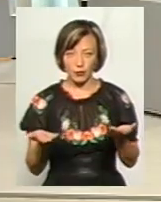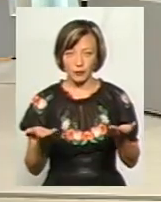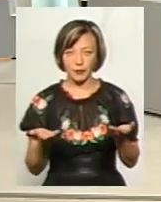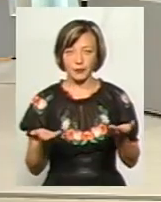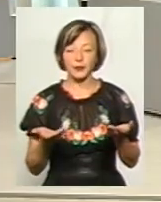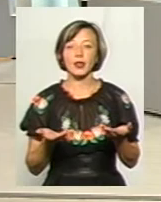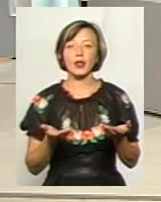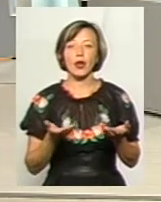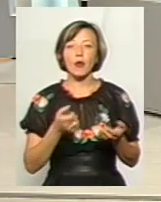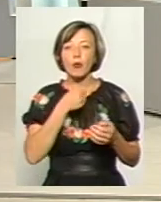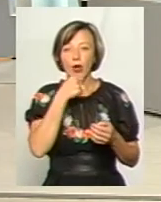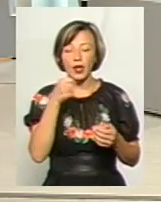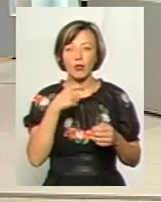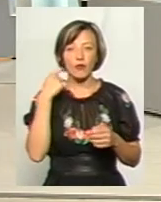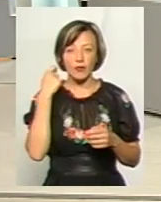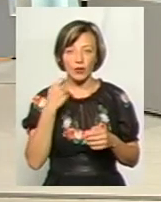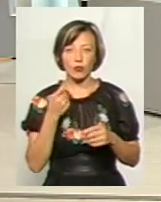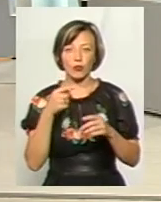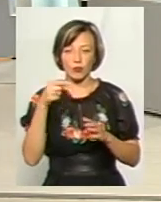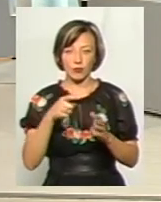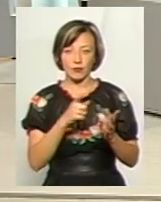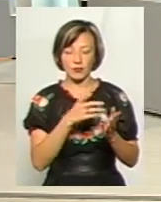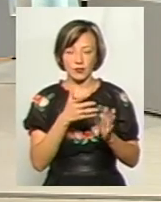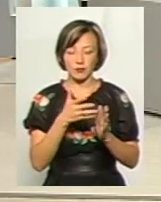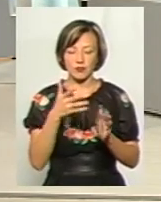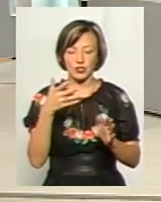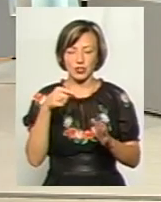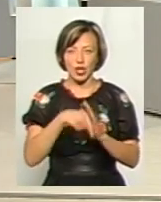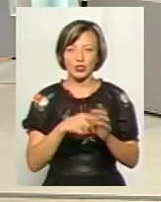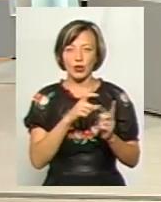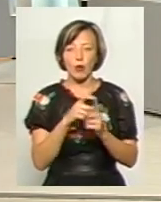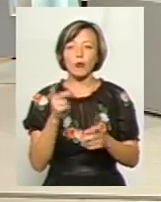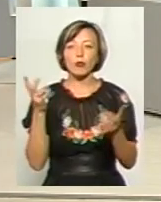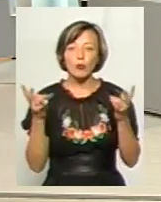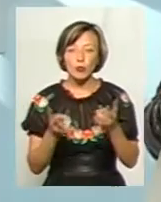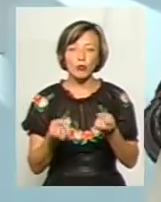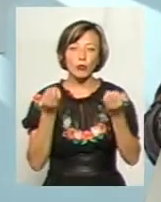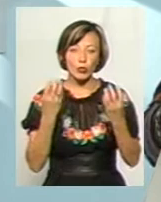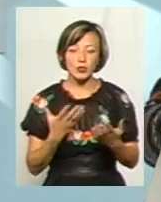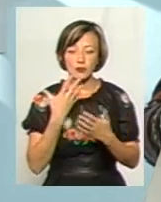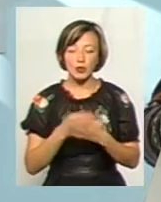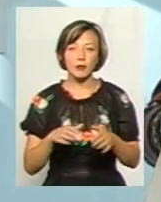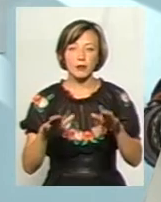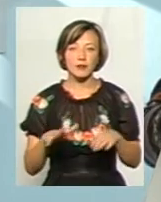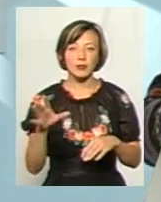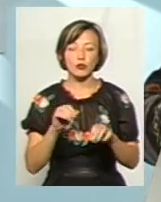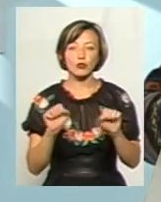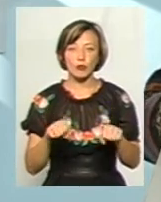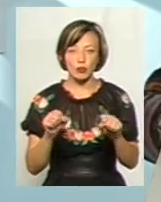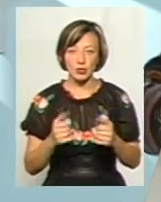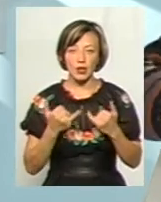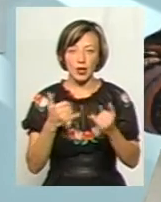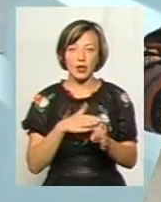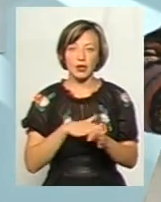Дійсно, людей уже похилого віку, в буквальному цьому значенні. Ми повинні просто робити, по-перше, на своєму місці усе, для